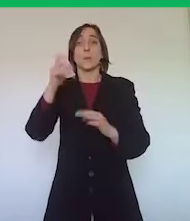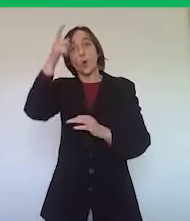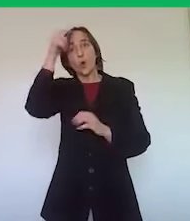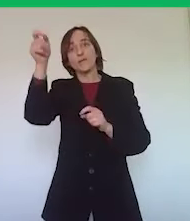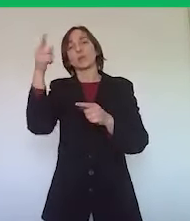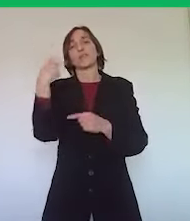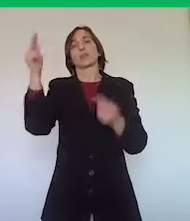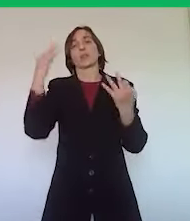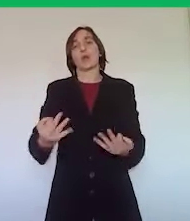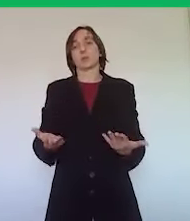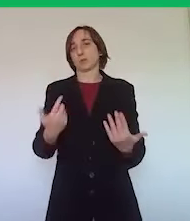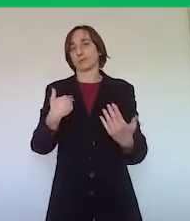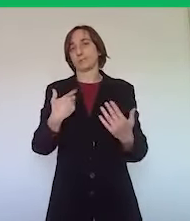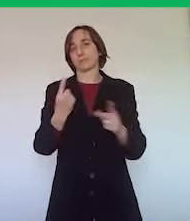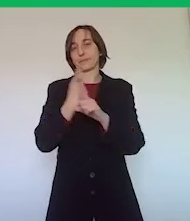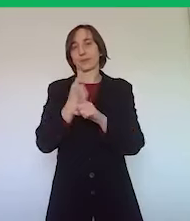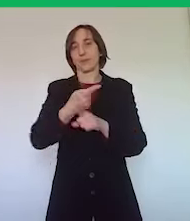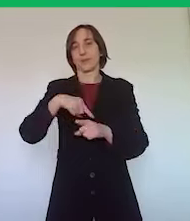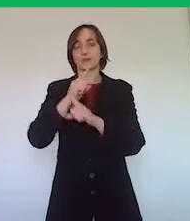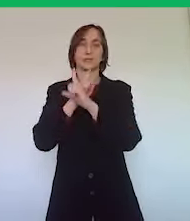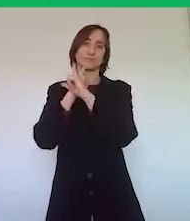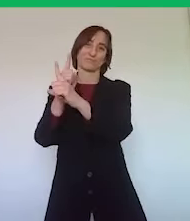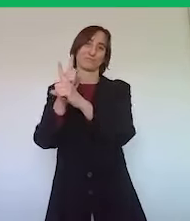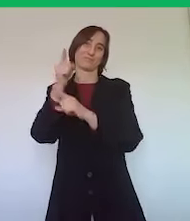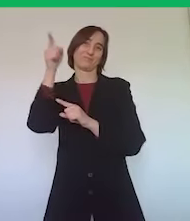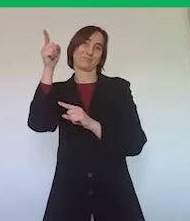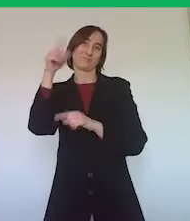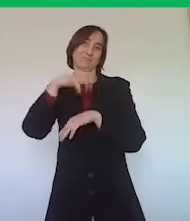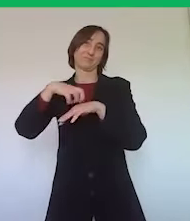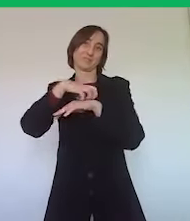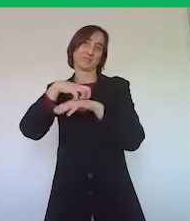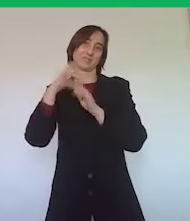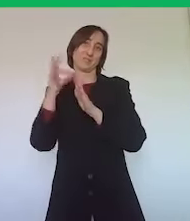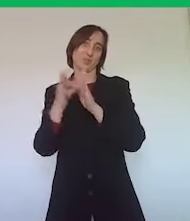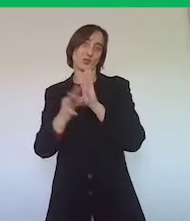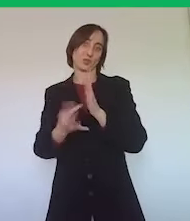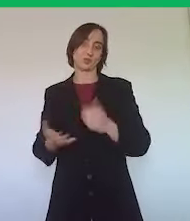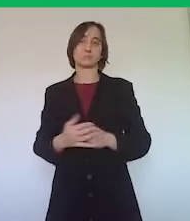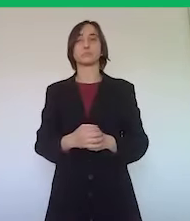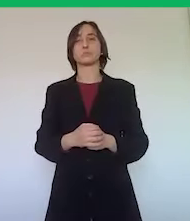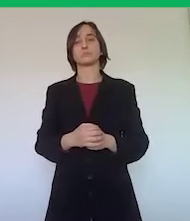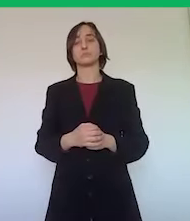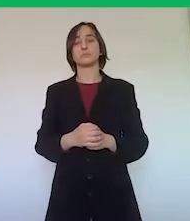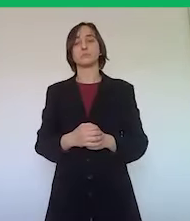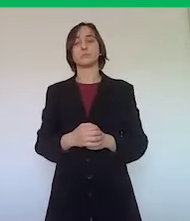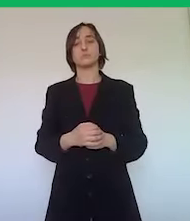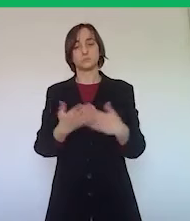vietate dal governo e quindi ci dobbiamo attenere alle disposizioni del Ministero.